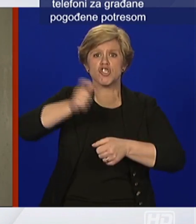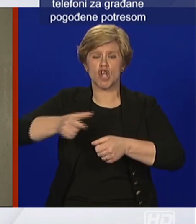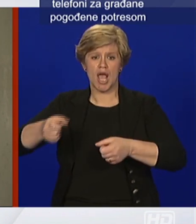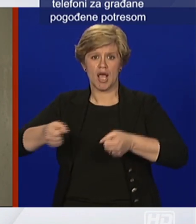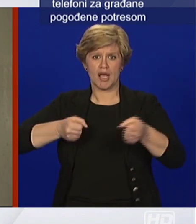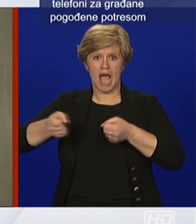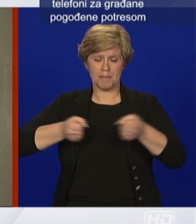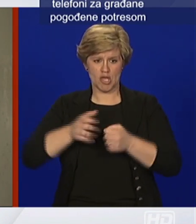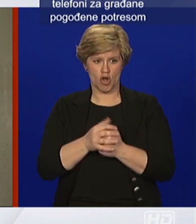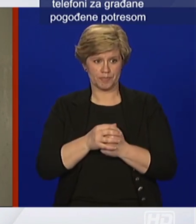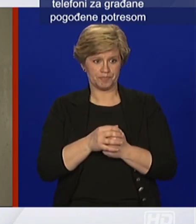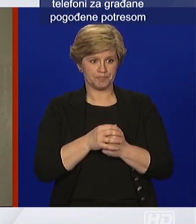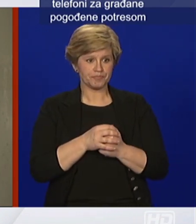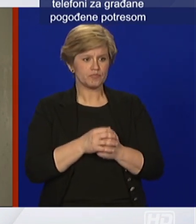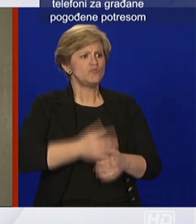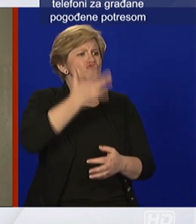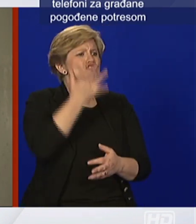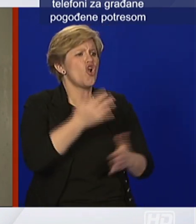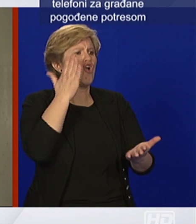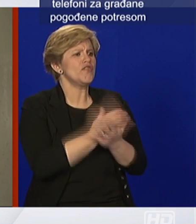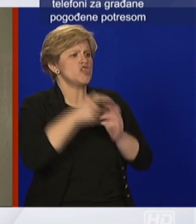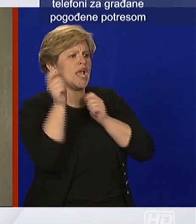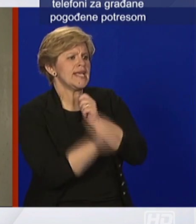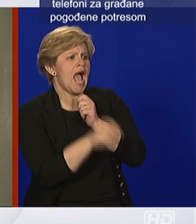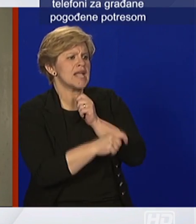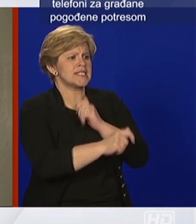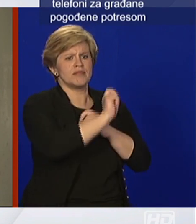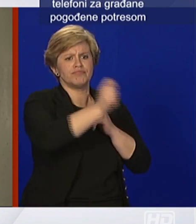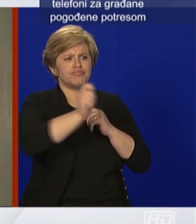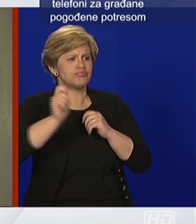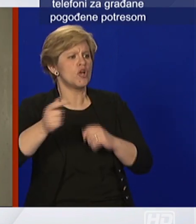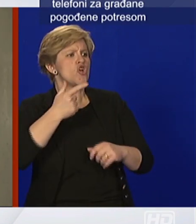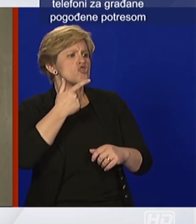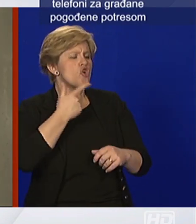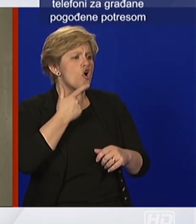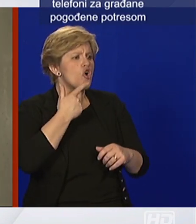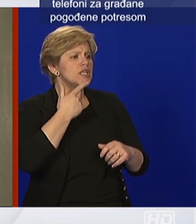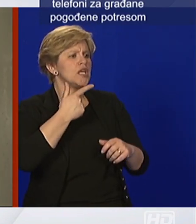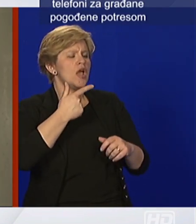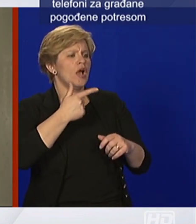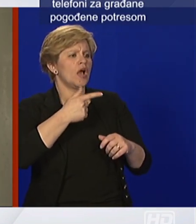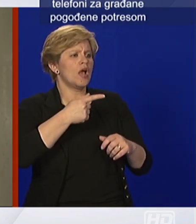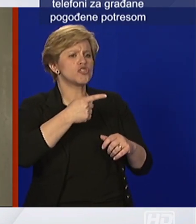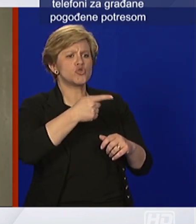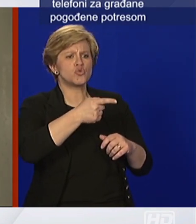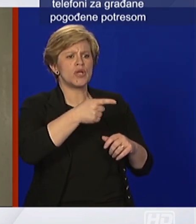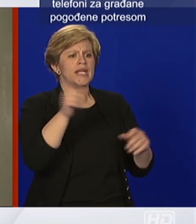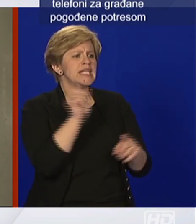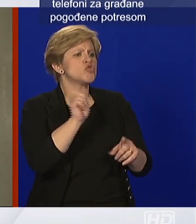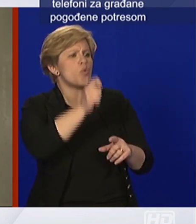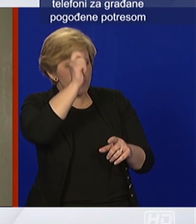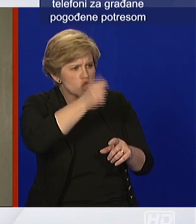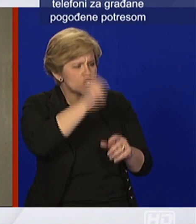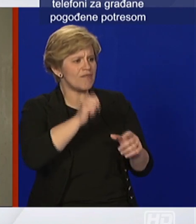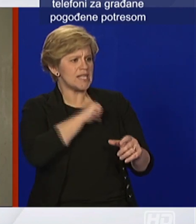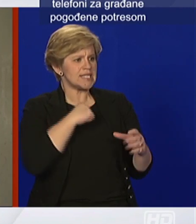koliko ste novčanih kazni propisali za ovoj koji krši samoizolaciju to prije svega je